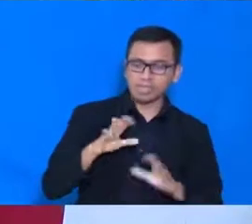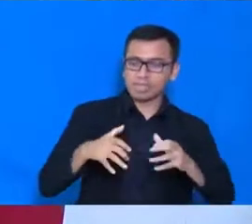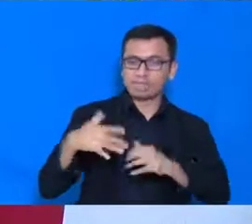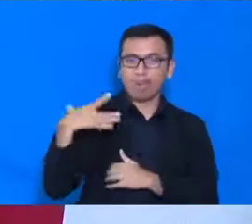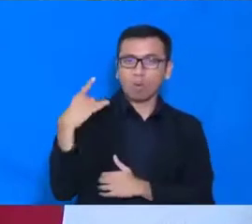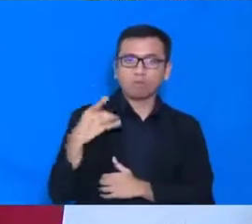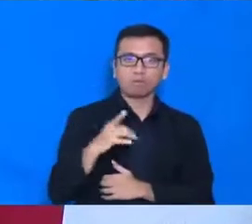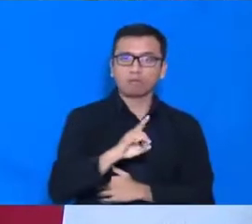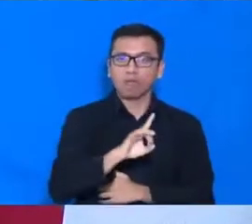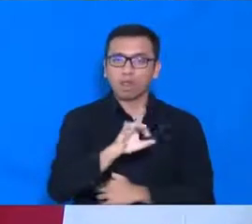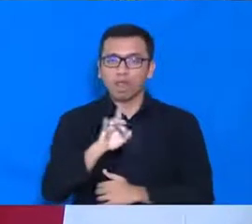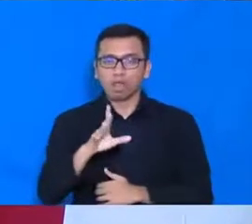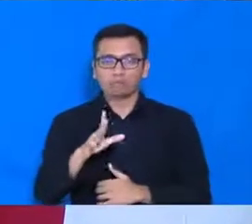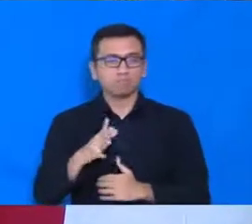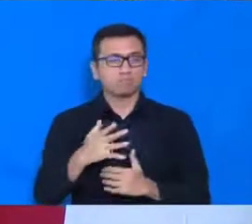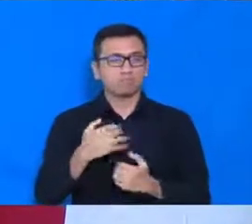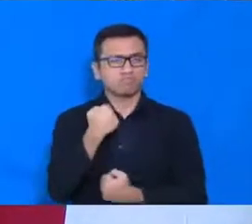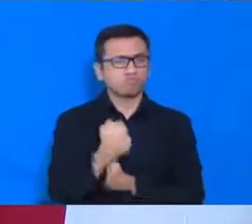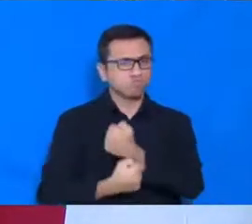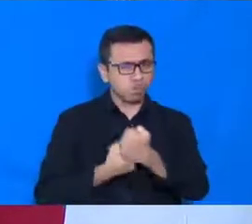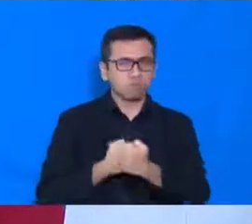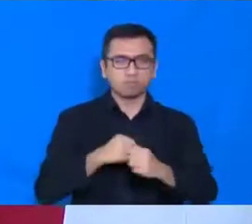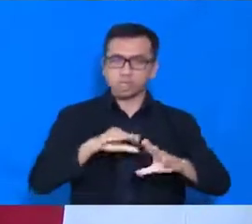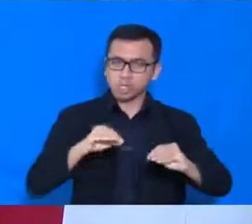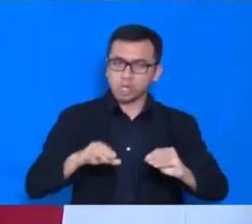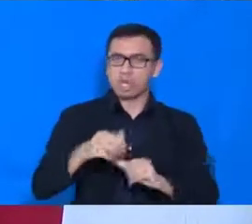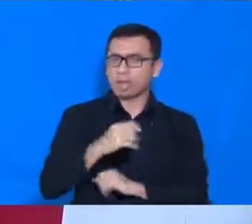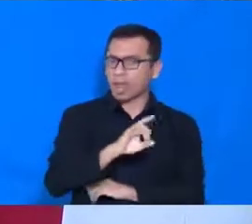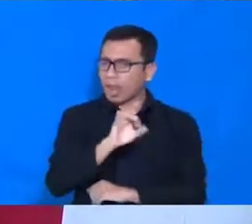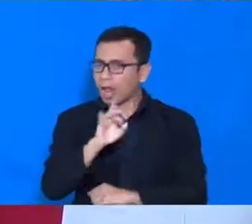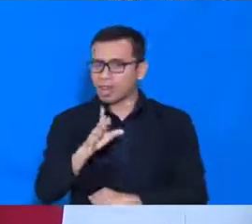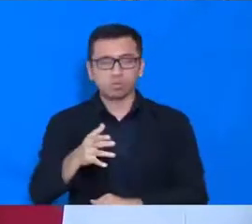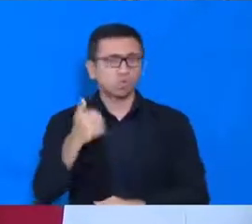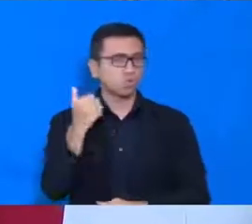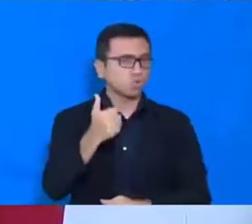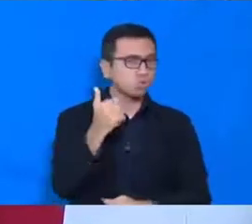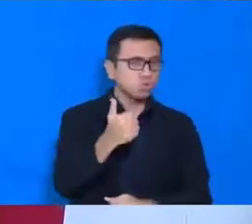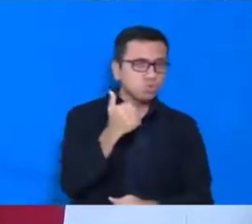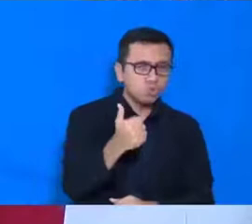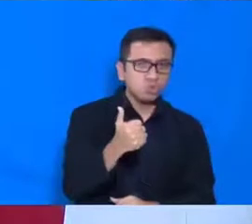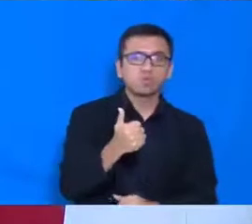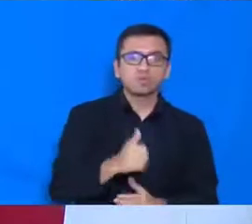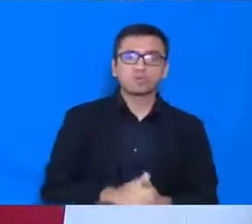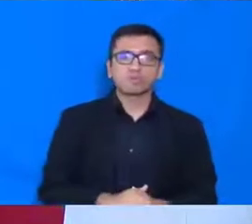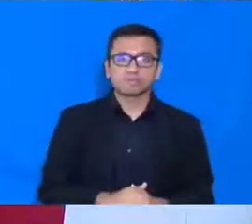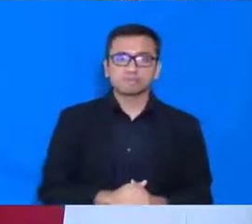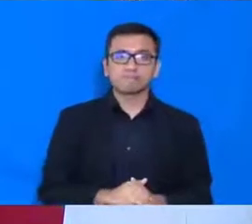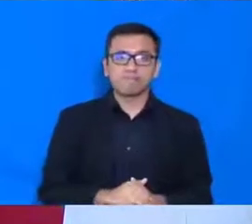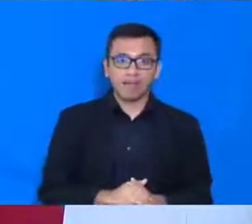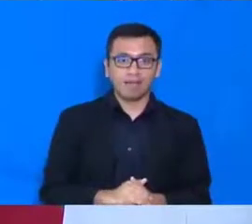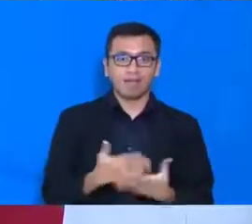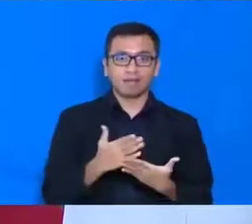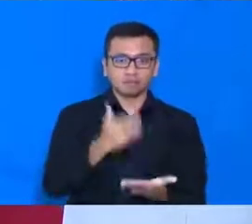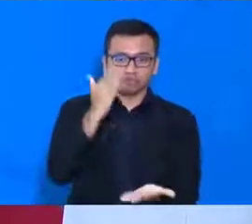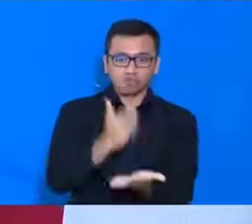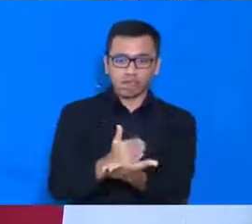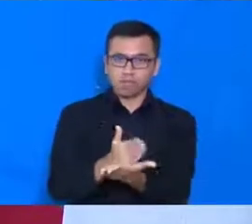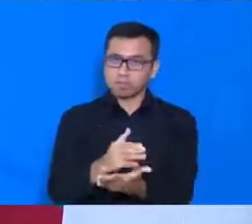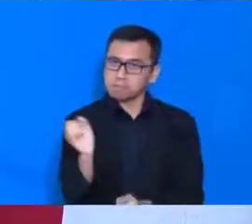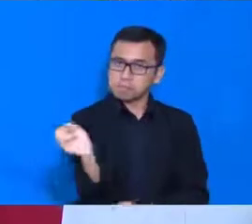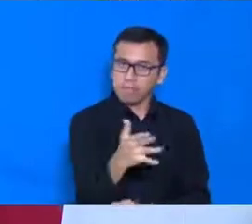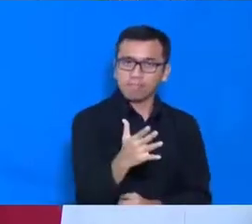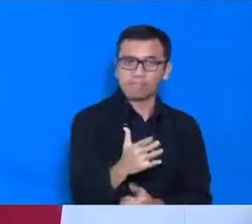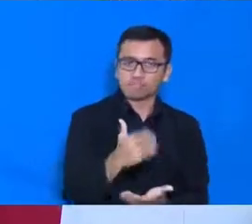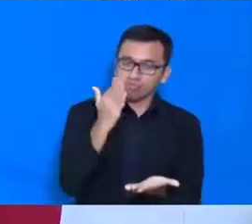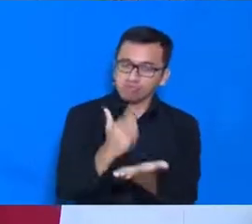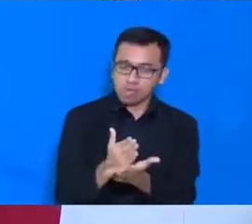setelah langkah, dan kebijakan pemerintah, yang dibuat dengan, sangat hati-hati, cepat, strategis, dan terukur,